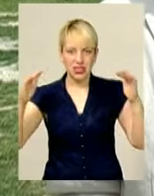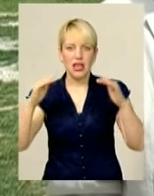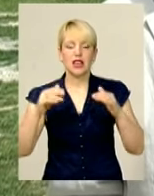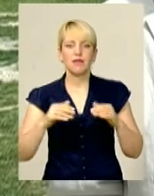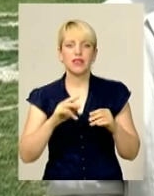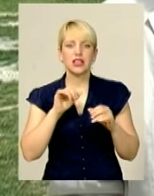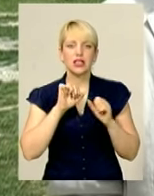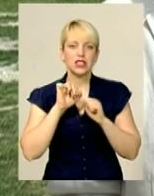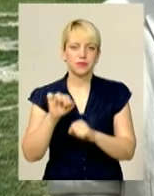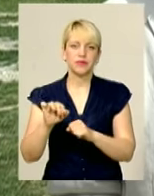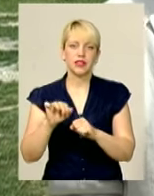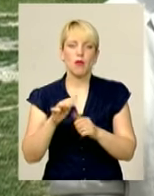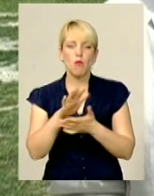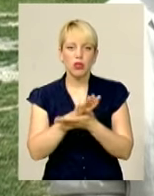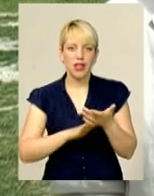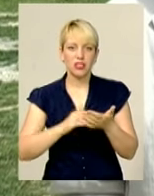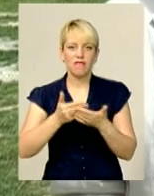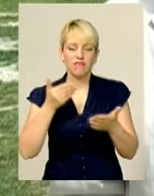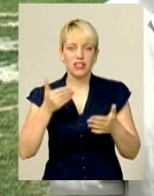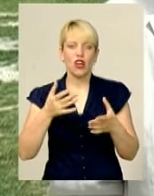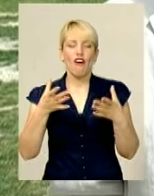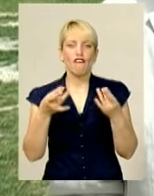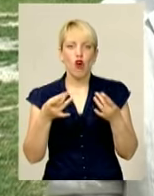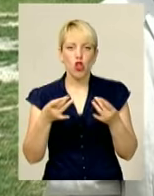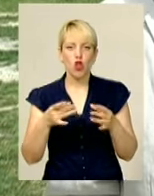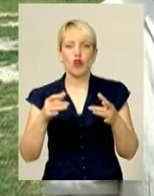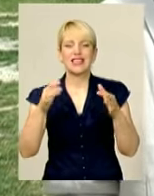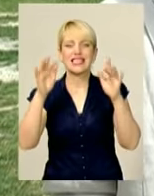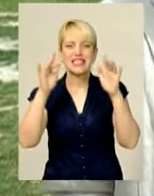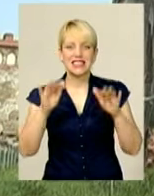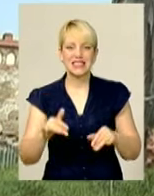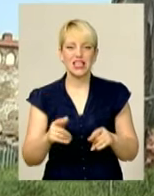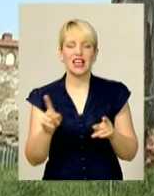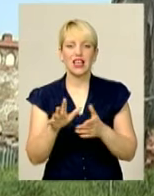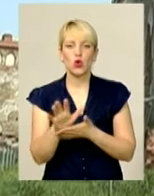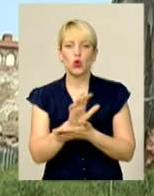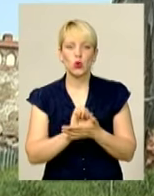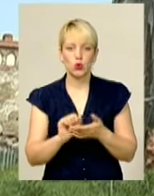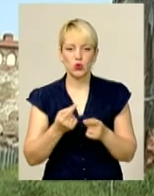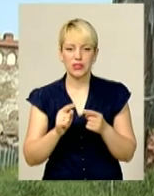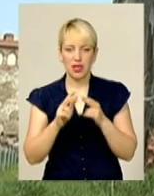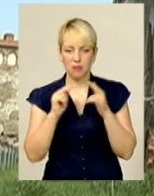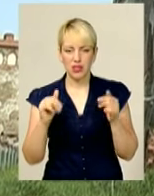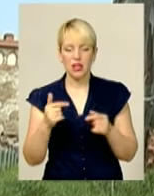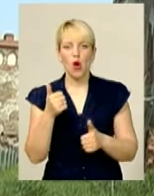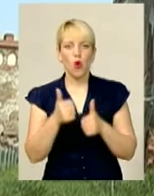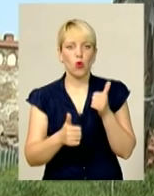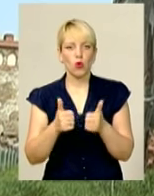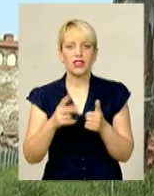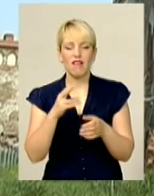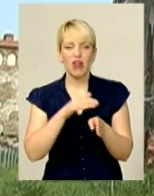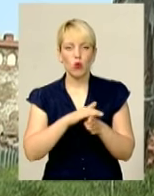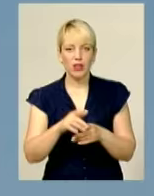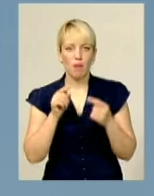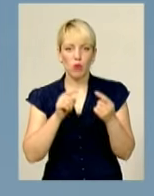подальшого попадання і вологи, і снігу, і льоду, який руйнує палац. У конкурсі на виконання протиаварійних робіт у